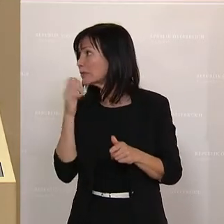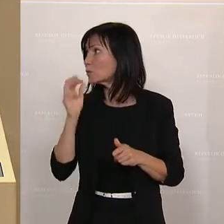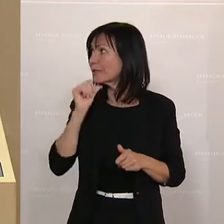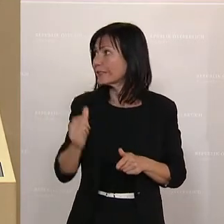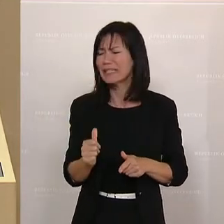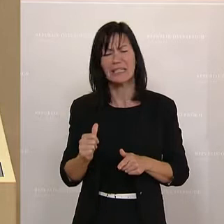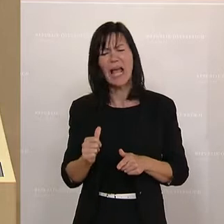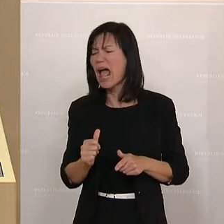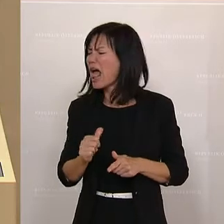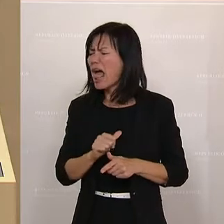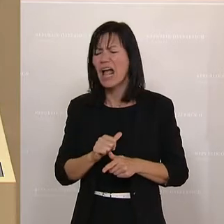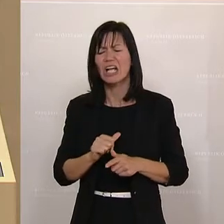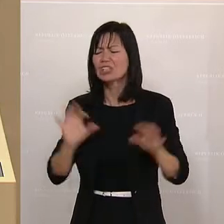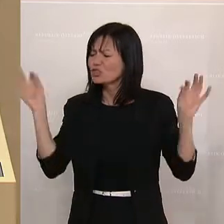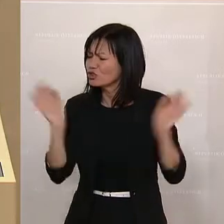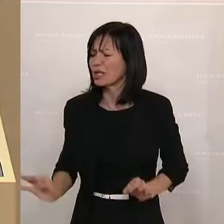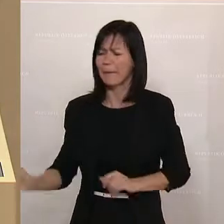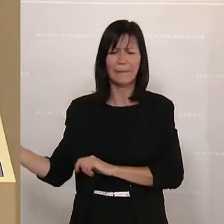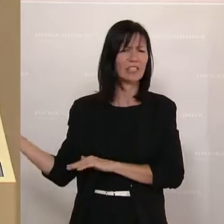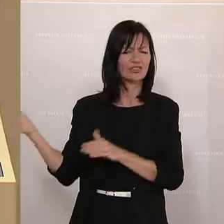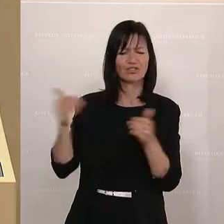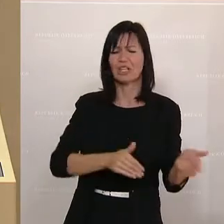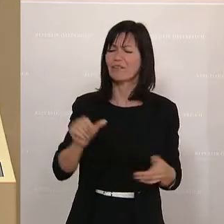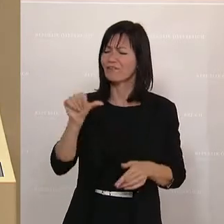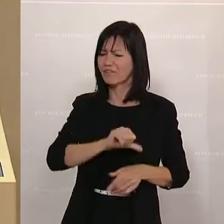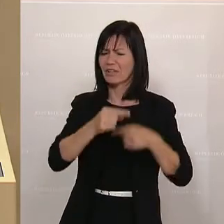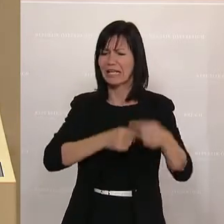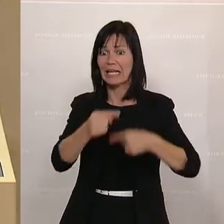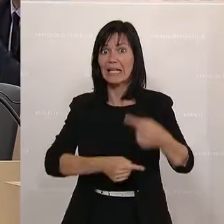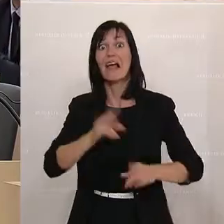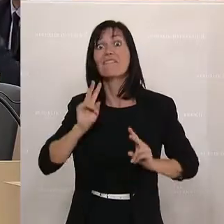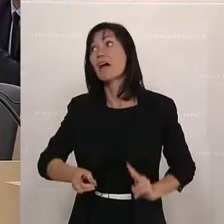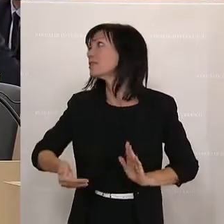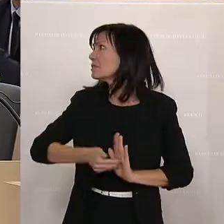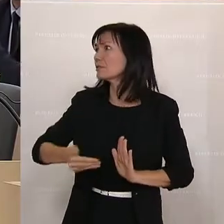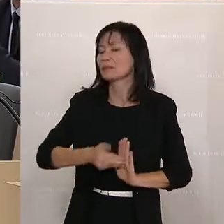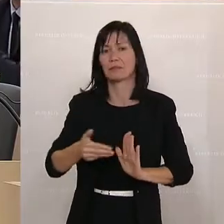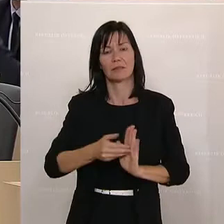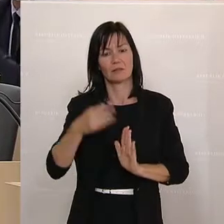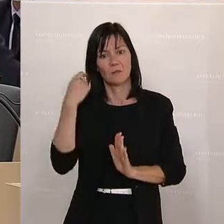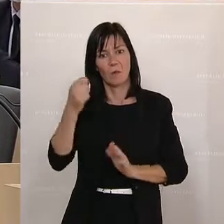und zeigt uns, wirklich Feuer am Dach ist. Also es war mehr als notwendig, dass hier was passiert.